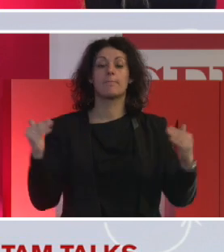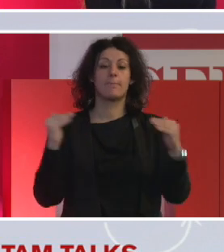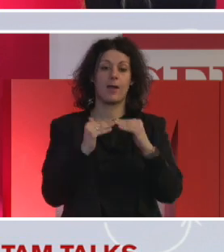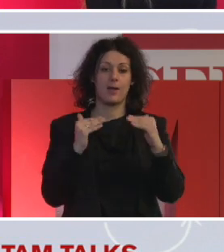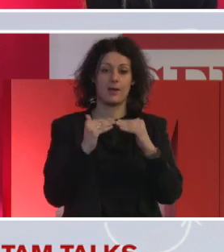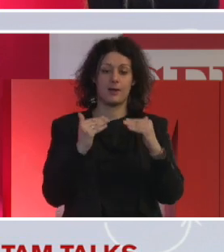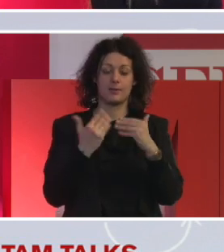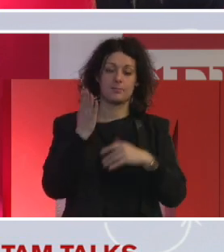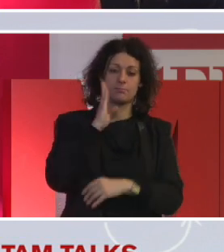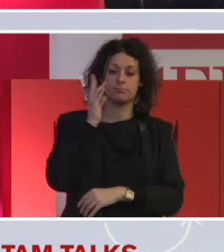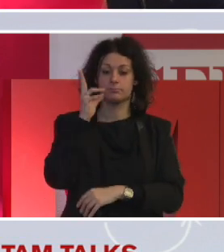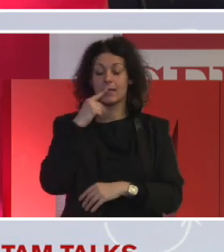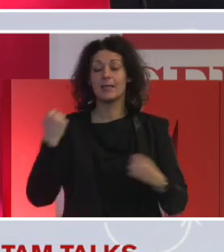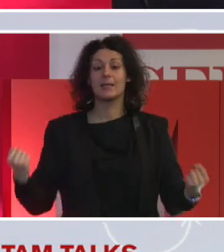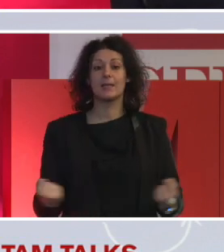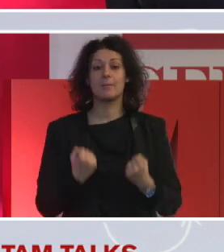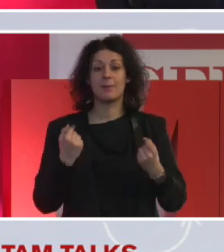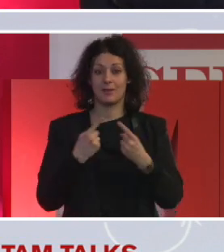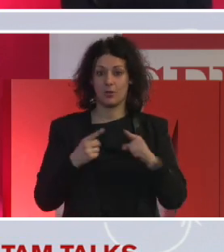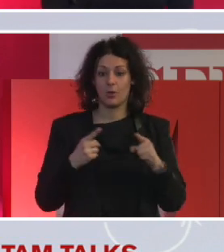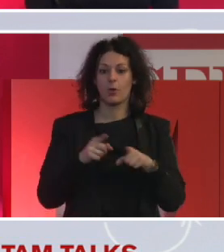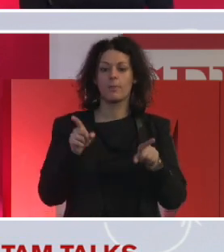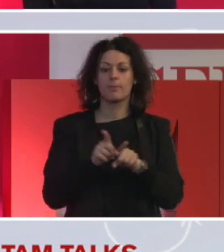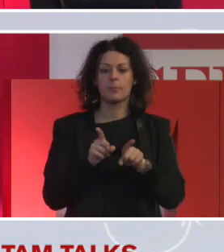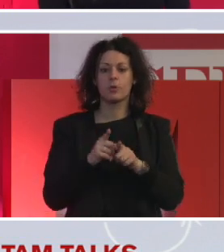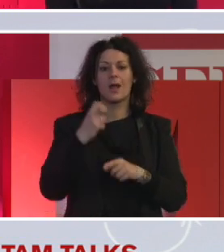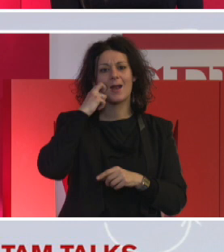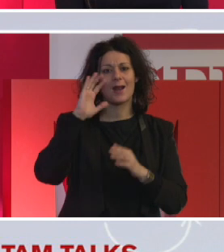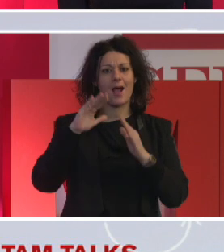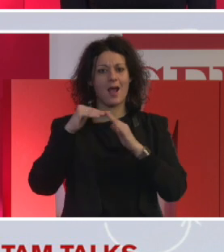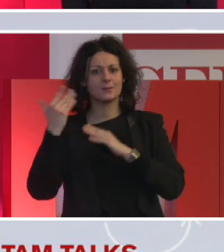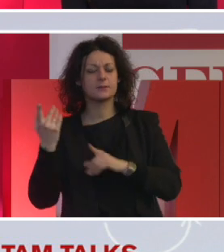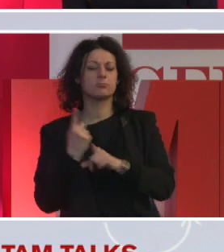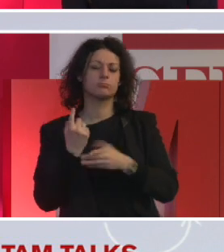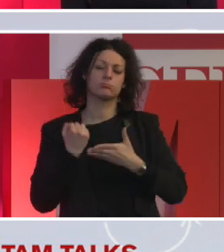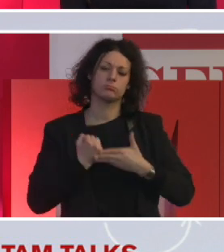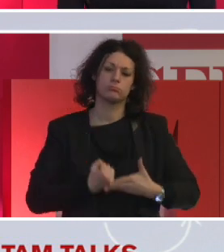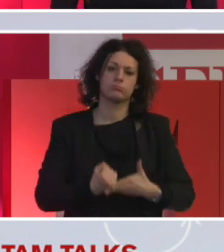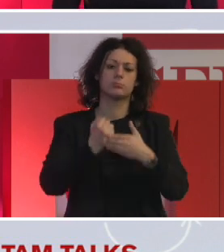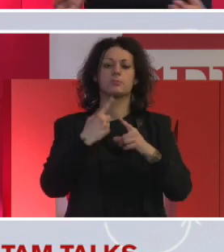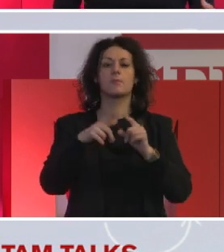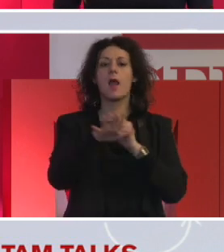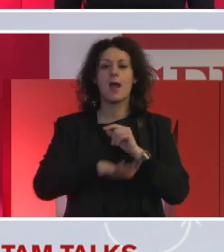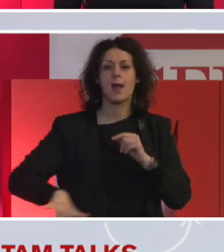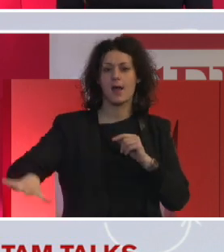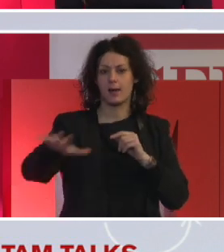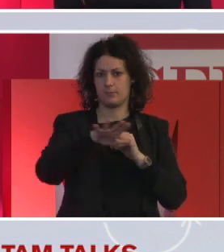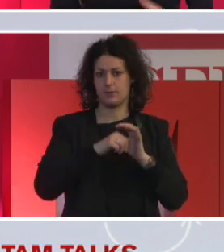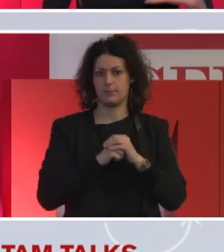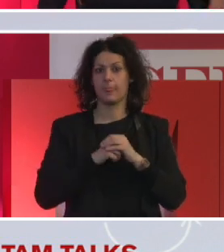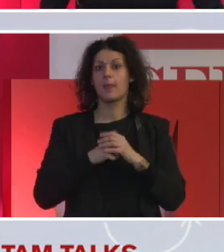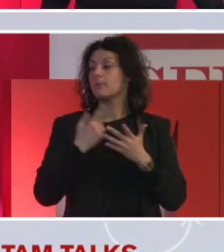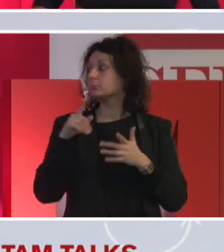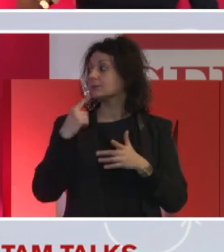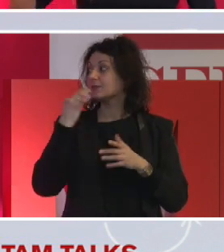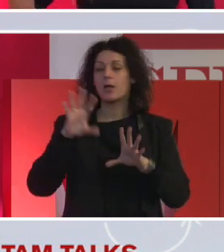impegno alla diversità, enfasi sulla parità di sesso e di razza, sulle sostenibilità ambientali, come vedete per loro è un po' il tutto, rispettare il